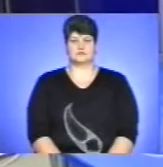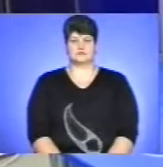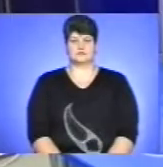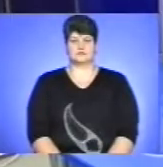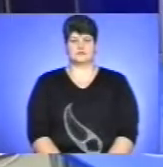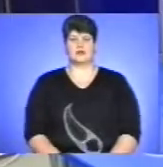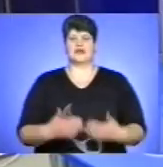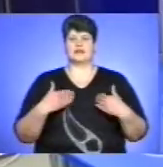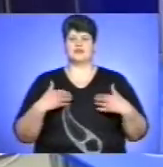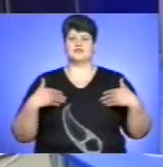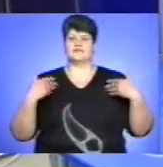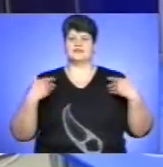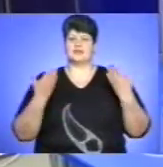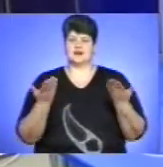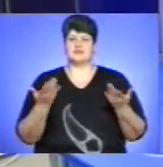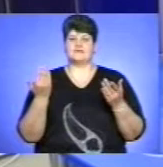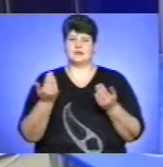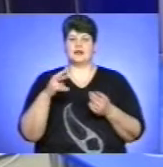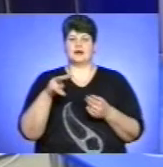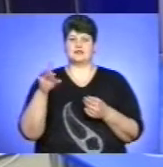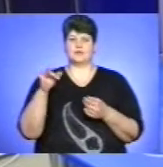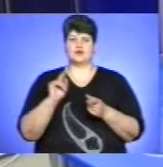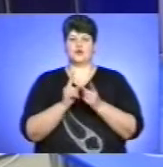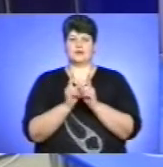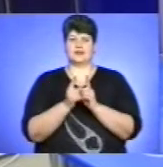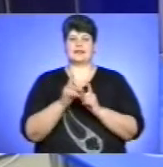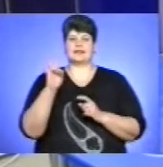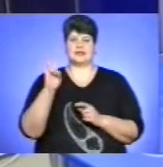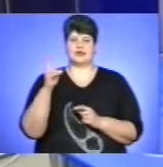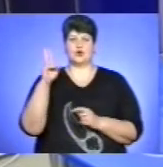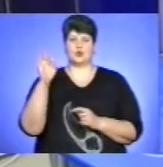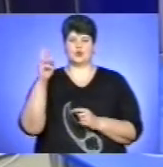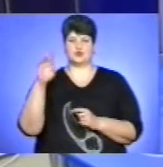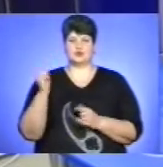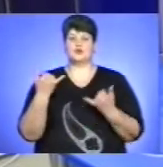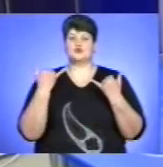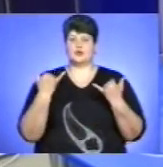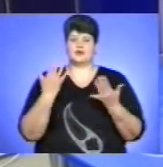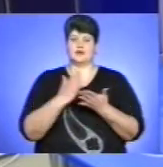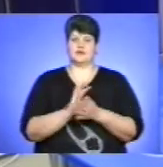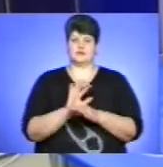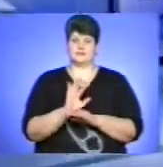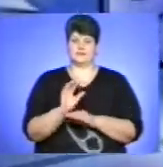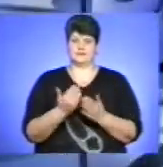Наші вітання. З вами Лариса Романівська, Допереклад Надії Коцовської. Отож, сьогодні у випуску.